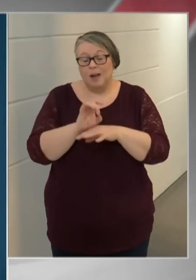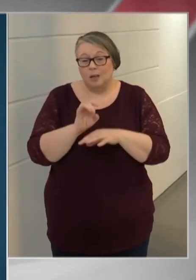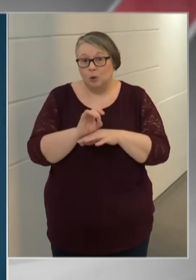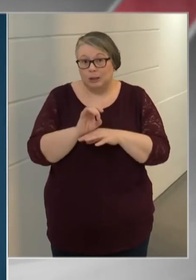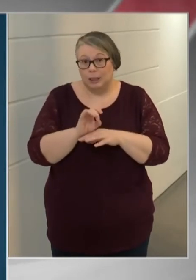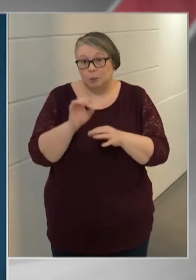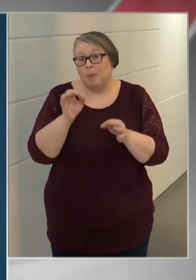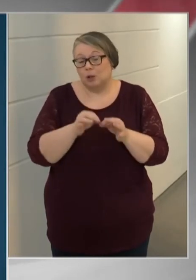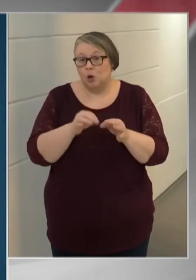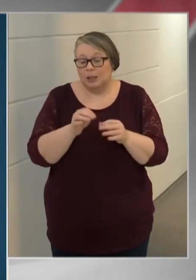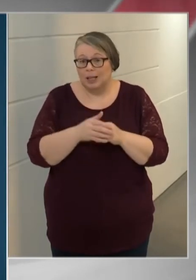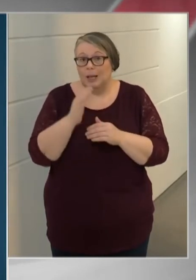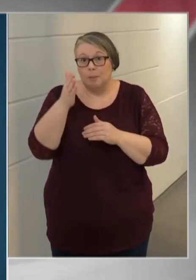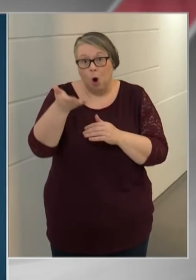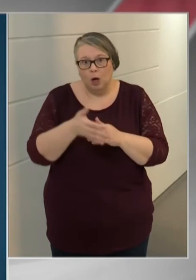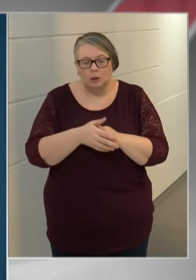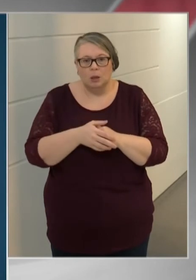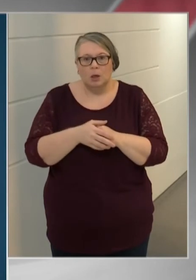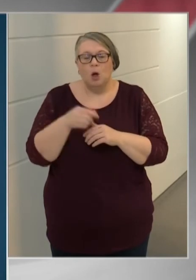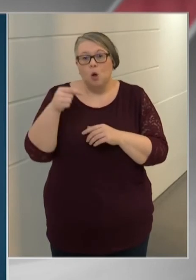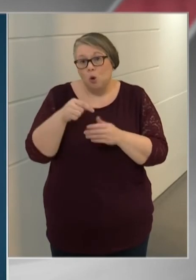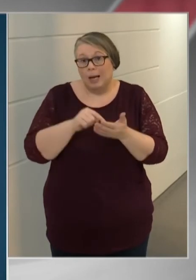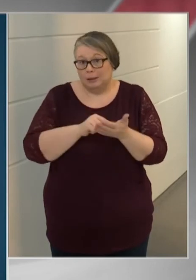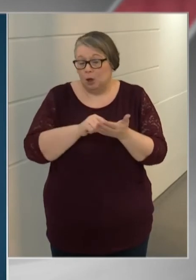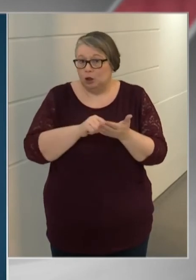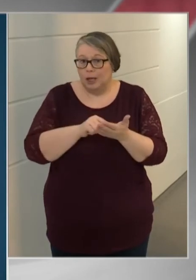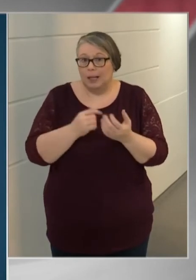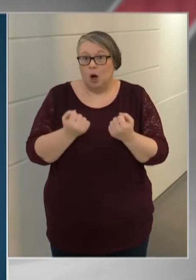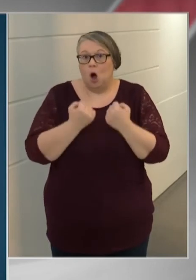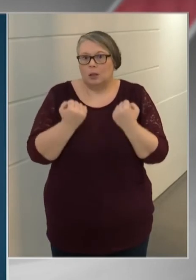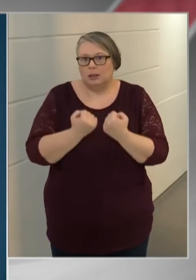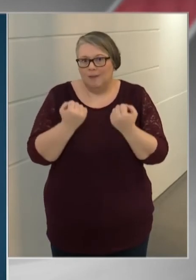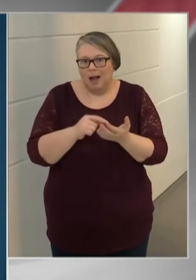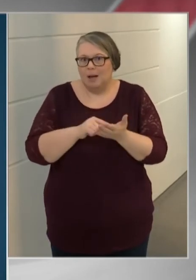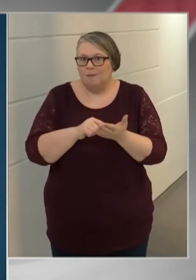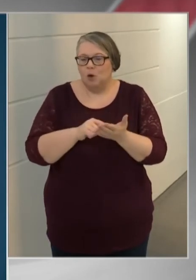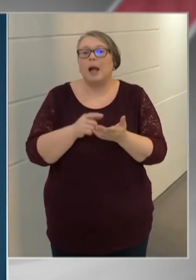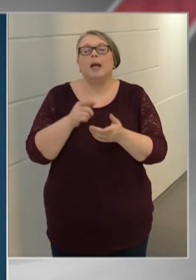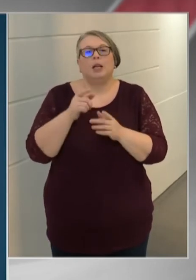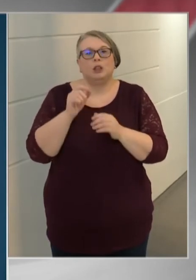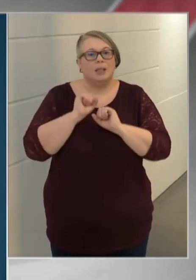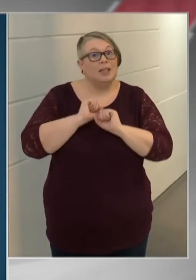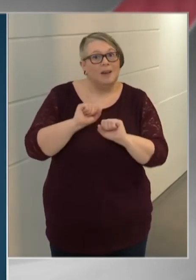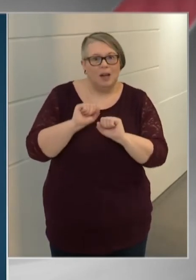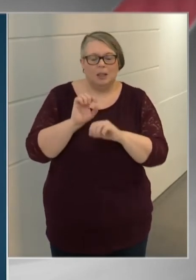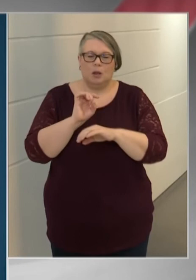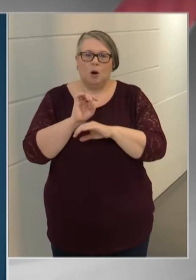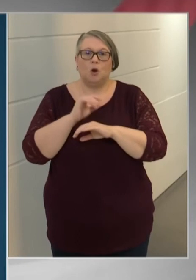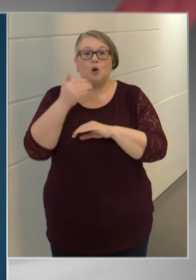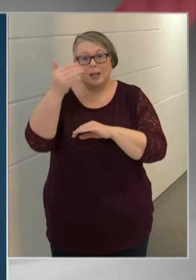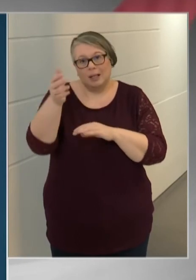bekövetkezne, és ők akcióba lépve ki tudják védeni ezt a